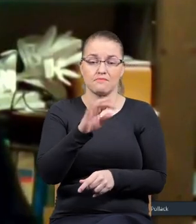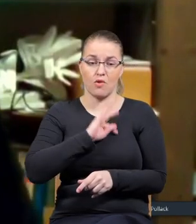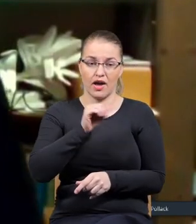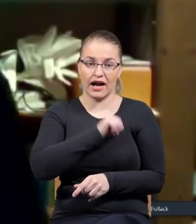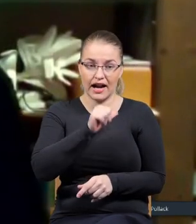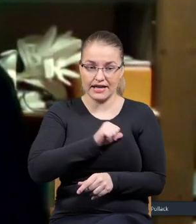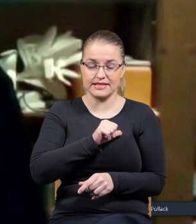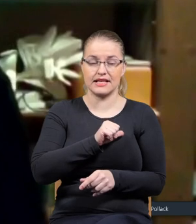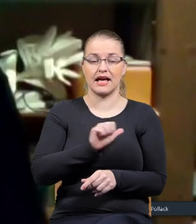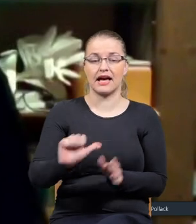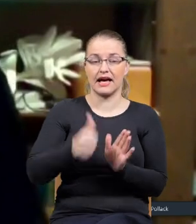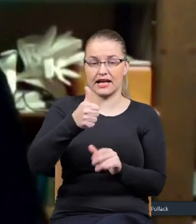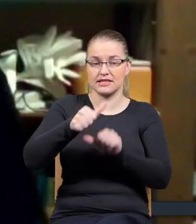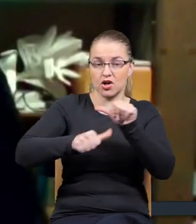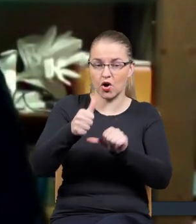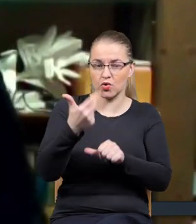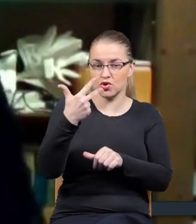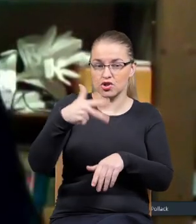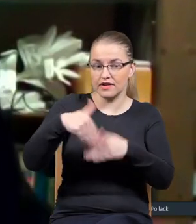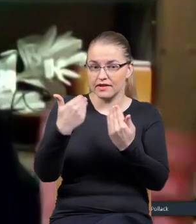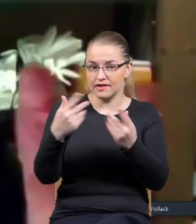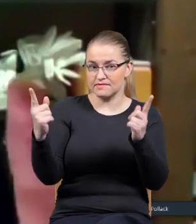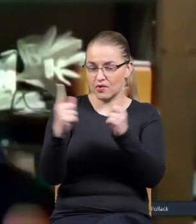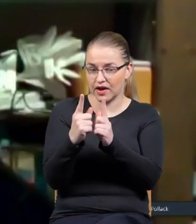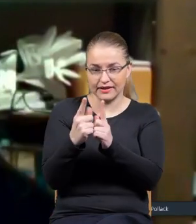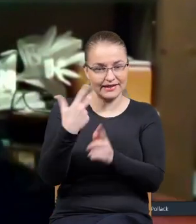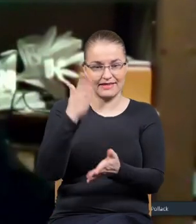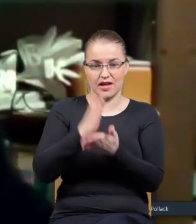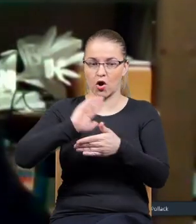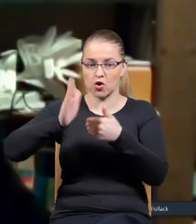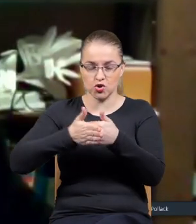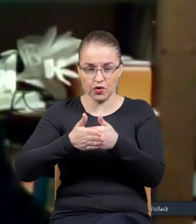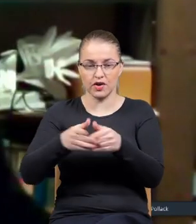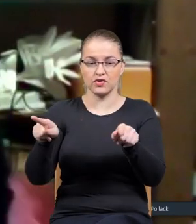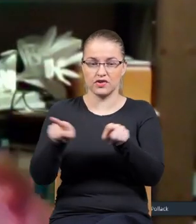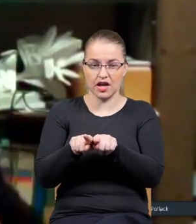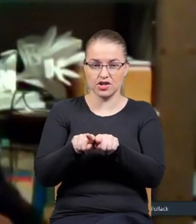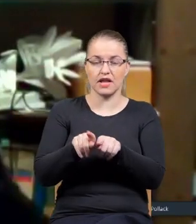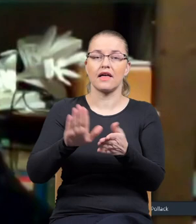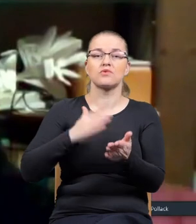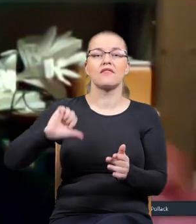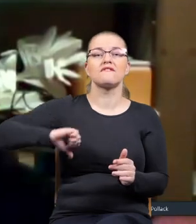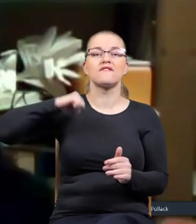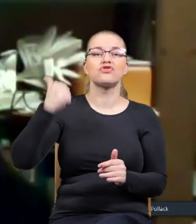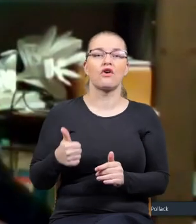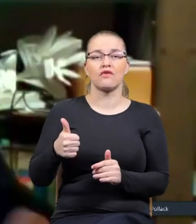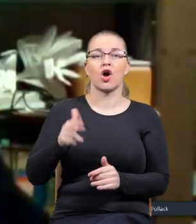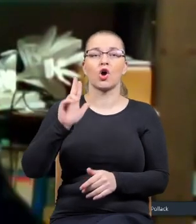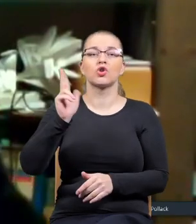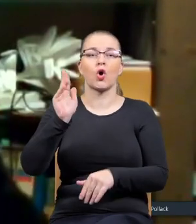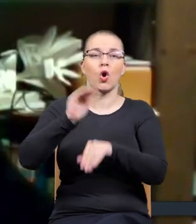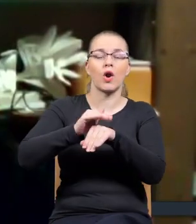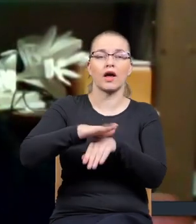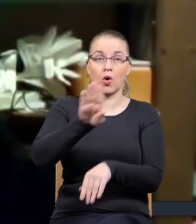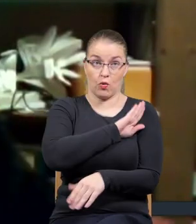raz w roku na 3 dni. I to nie tylko żony, tutaj przychodzą też w towy, prawda, jak jakiś kolega